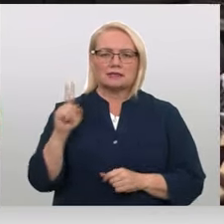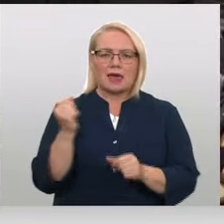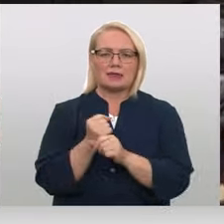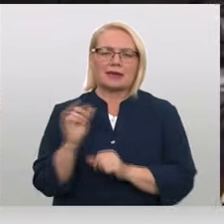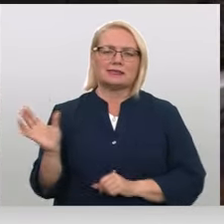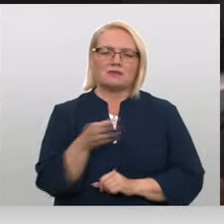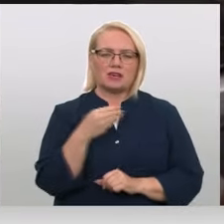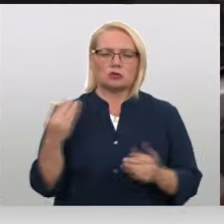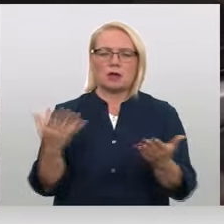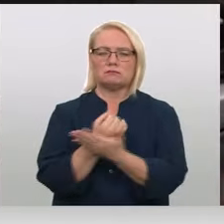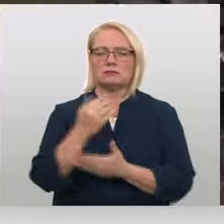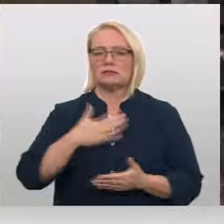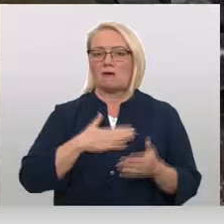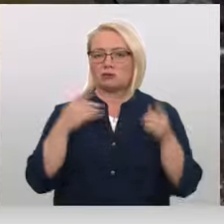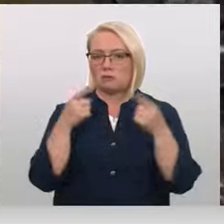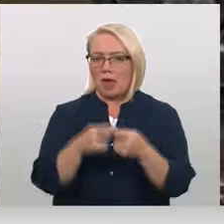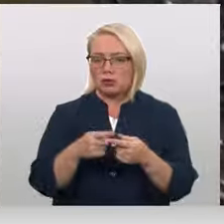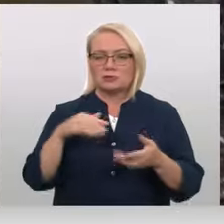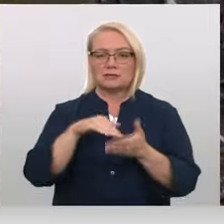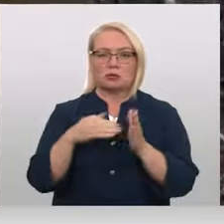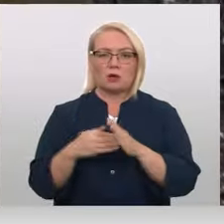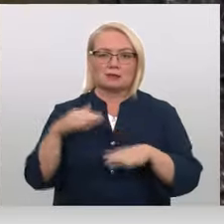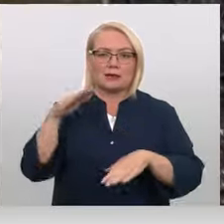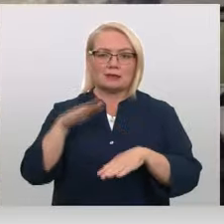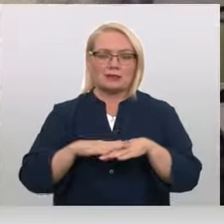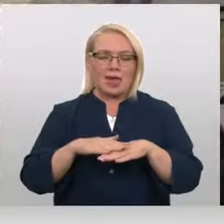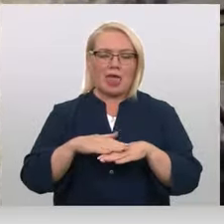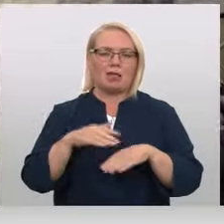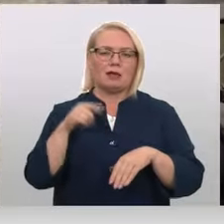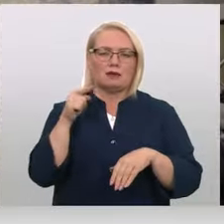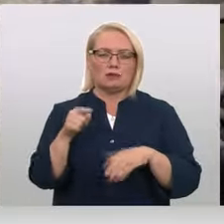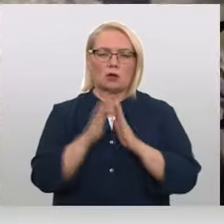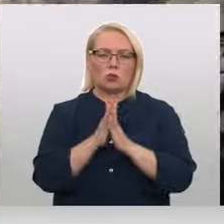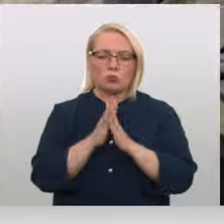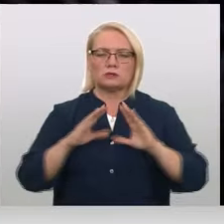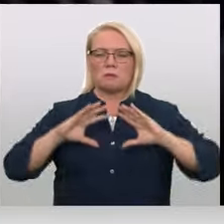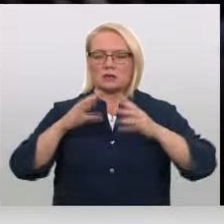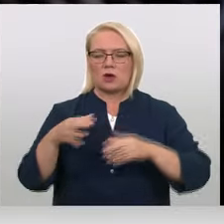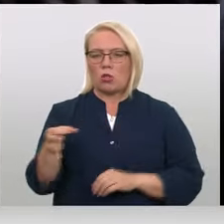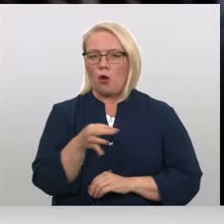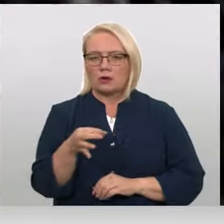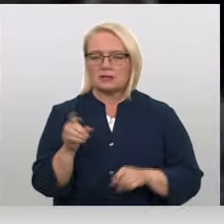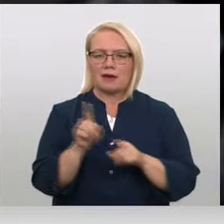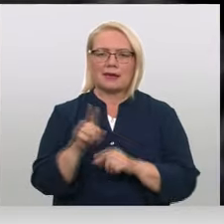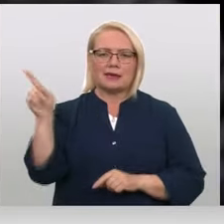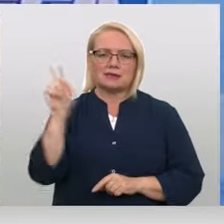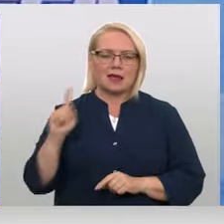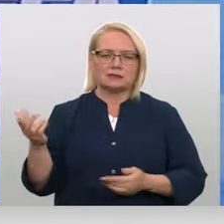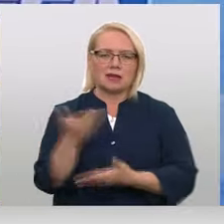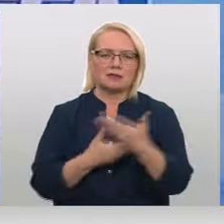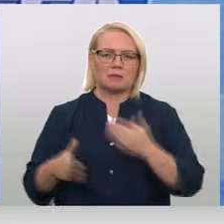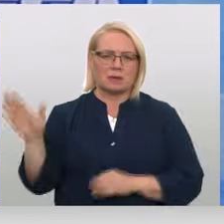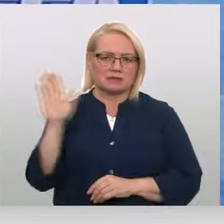lai sāsniegtu savus mērķus. Situāciju dēskalē tikmēr aicina gan startautiskās organizācijas, gan Izraels sabiedrotie.